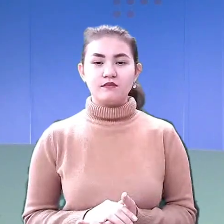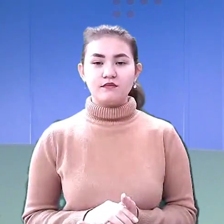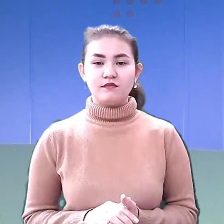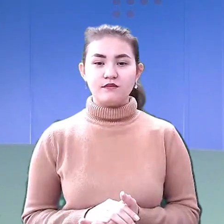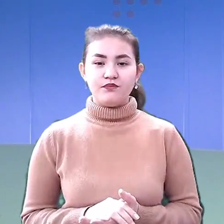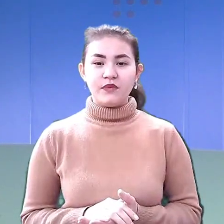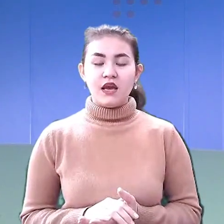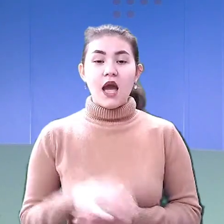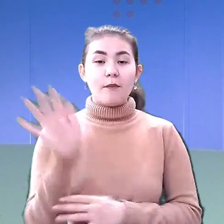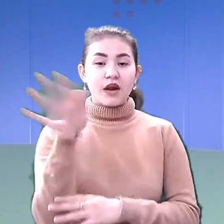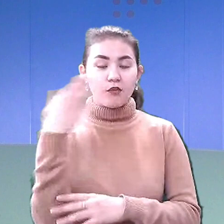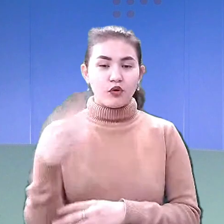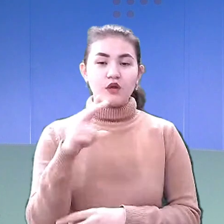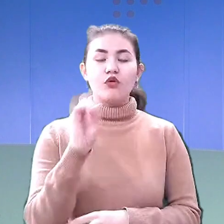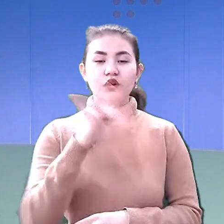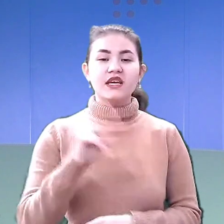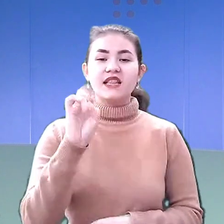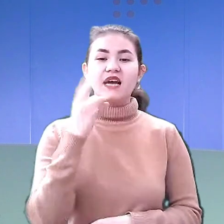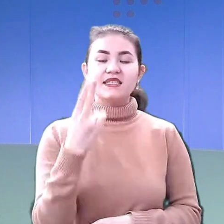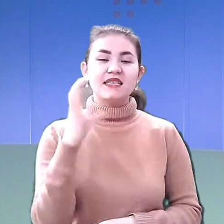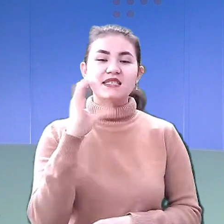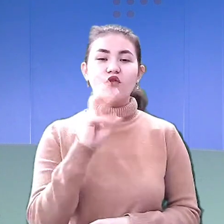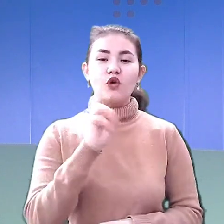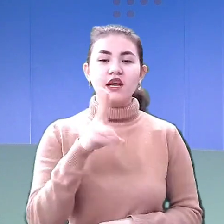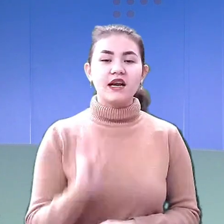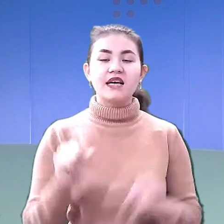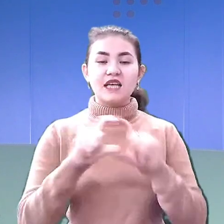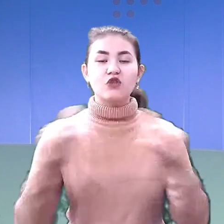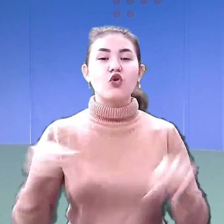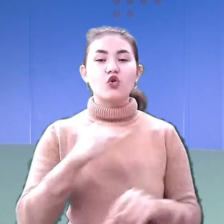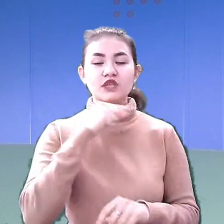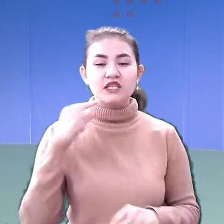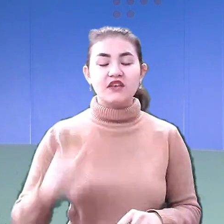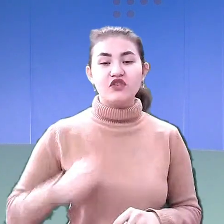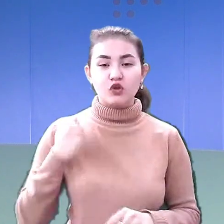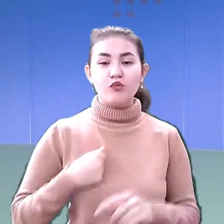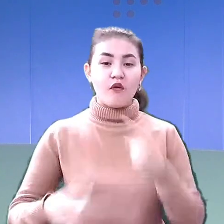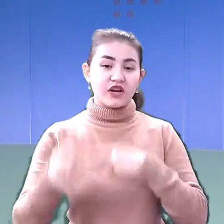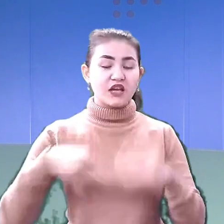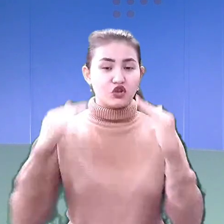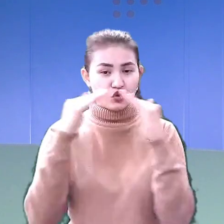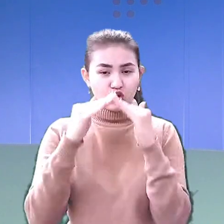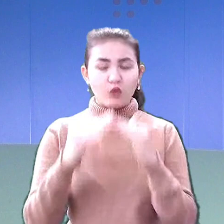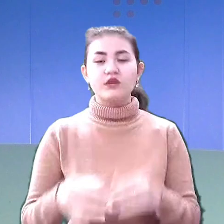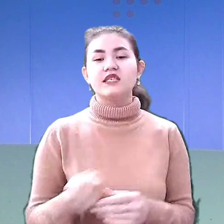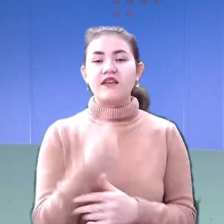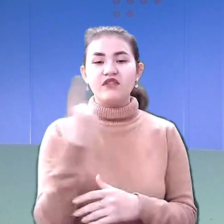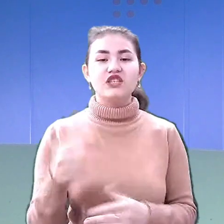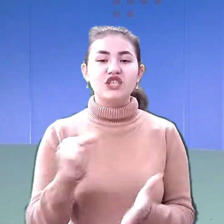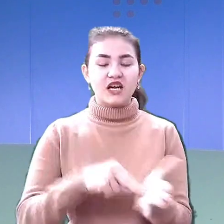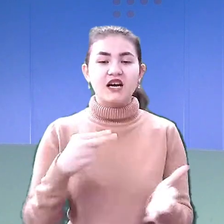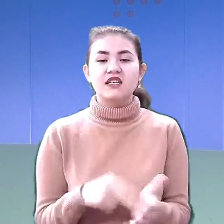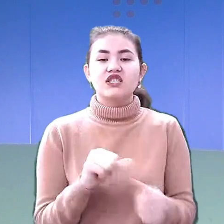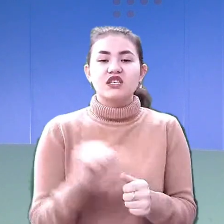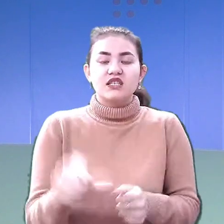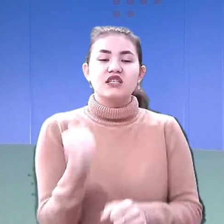Прапори, борди з національною символікою та закликом російським військовим повертатися додому з'явилися у Черкасах. Частину з них